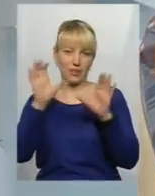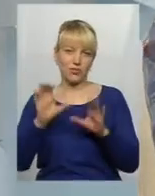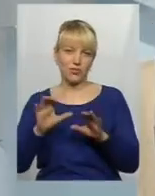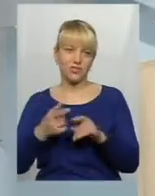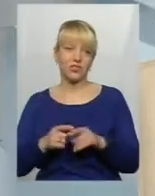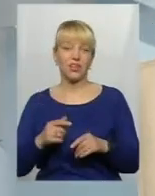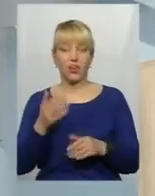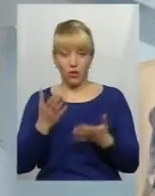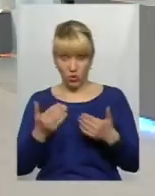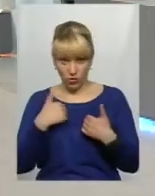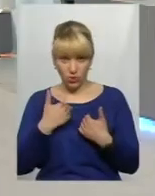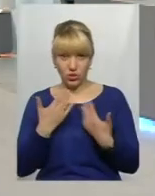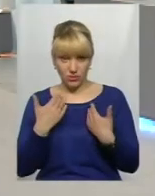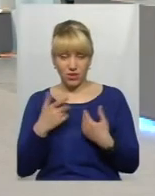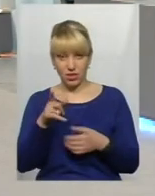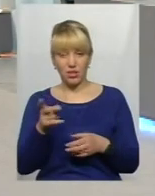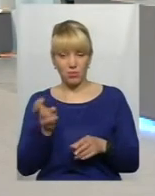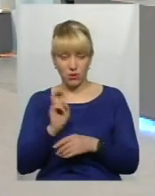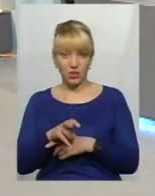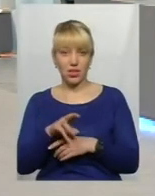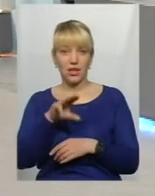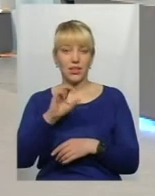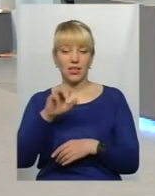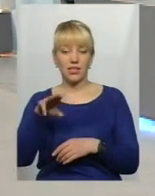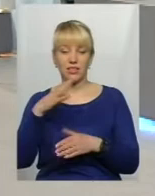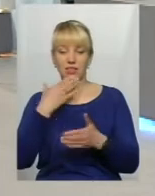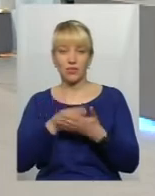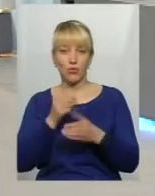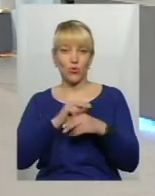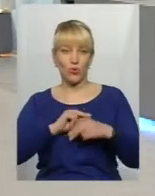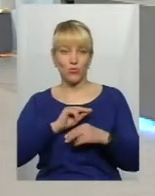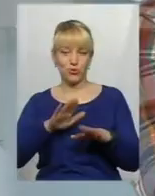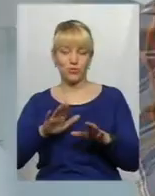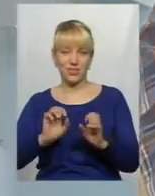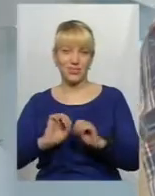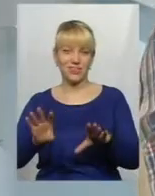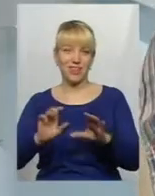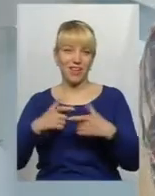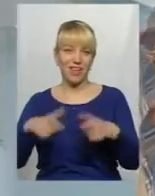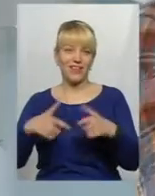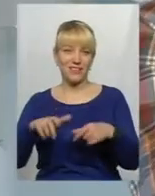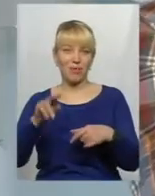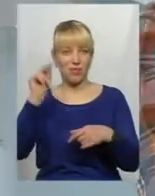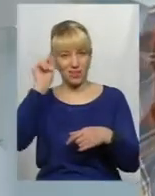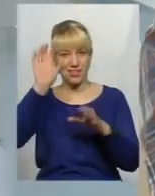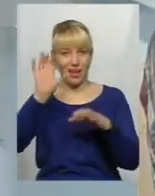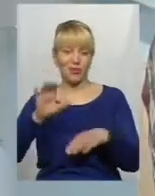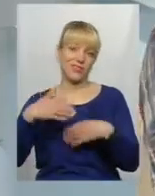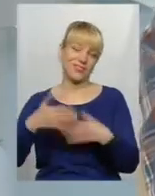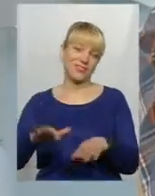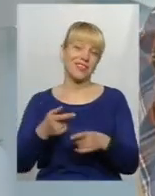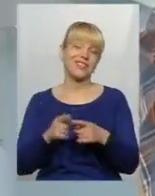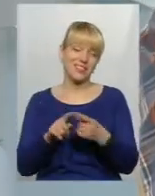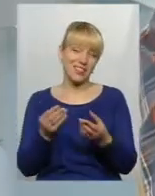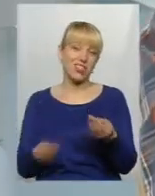резидера. Хочеш вихідний? От, прийшов онлайн-тест себе на робочому місці, получаєш вихідний. Тобто, жарти